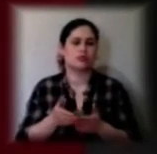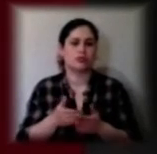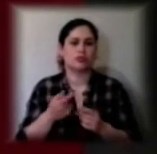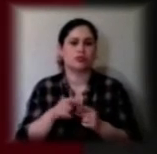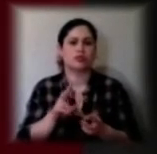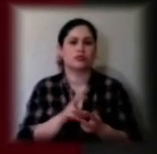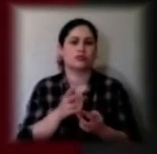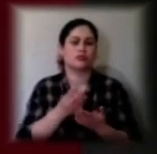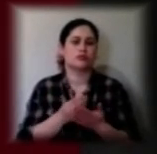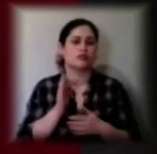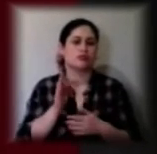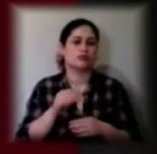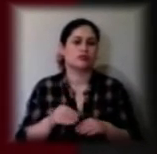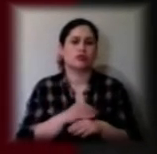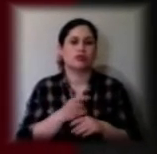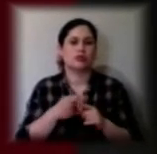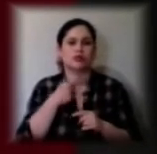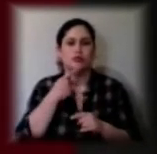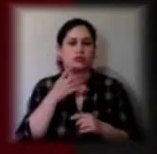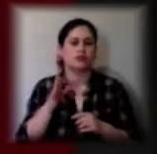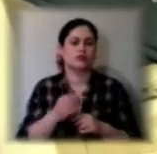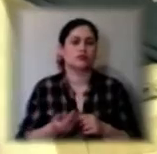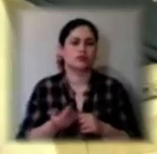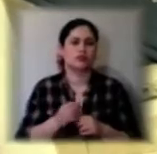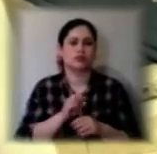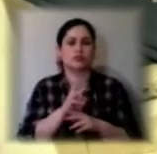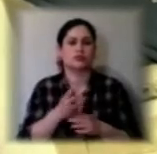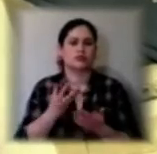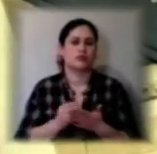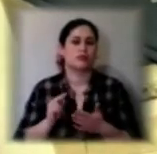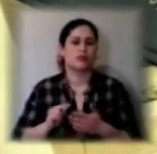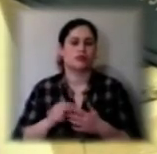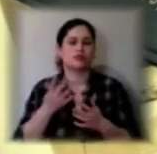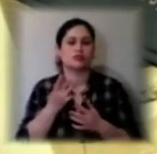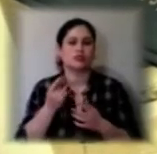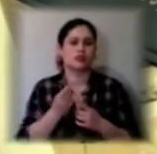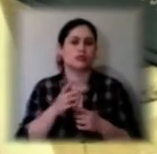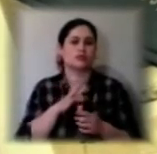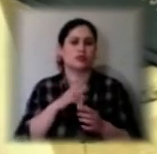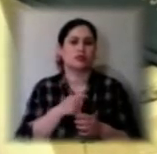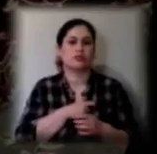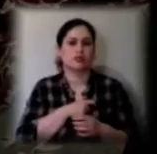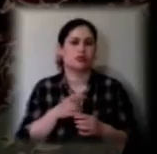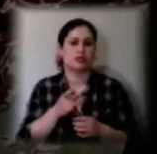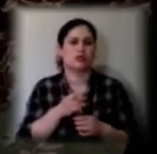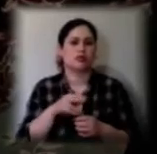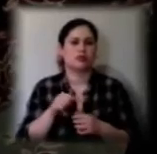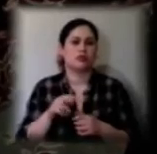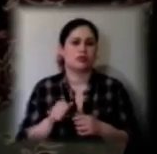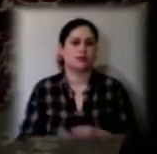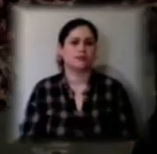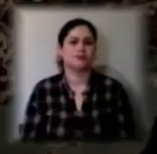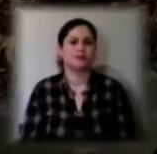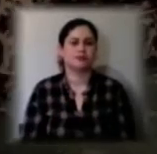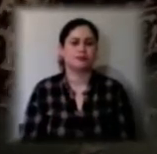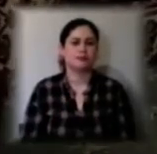майбутню дружину. Говорить, все життя присвятив роботі. Чотири рази обирався депутатом районної ради. Приходив дуже пізно